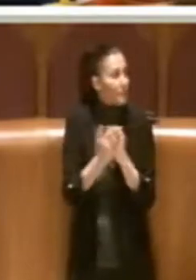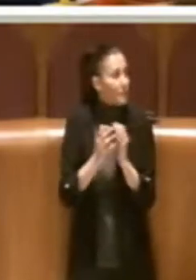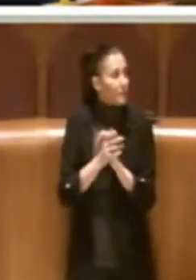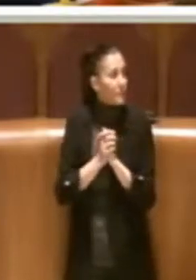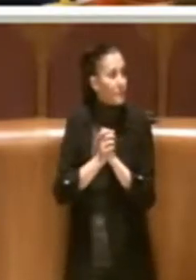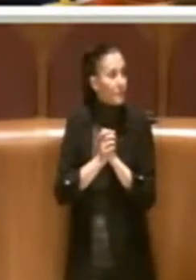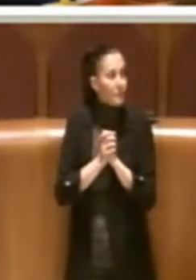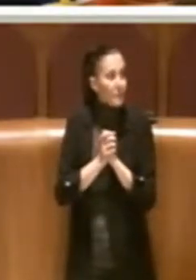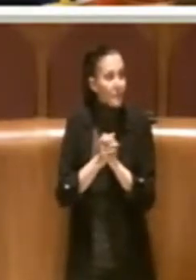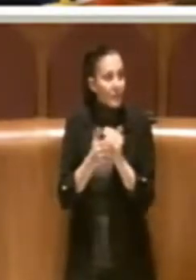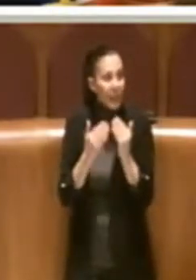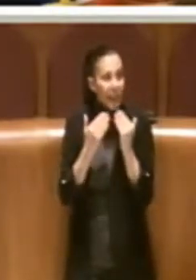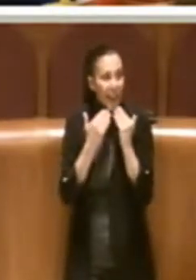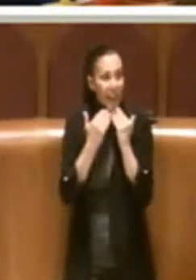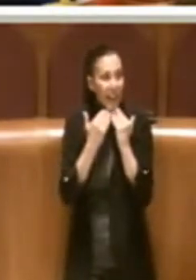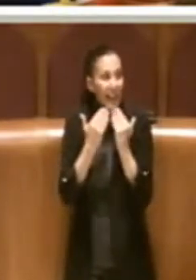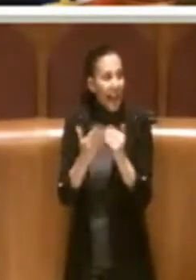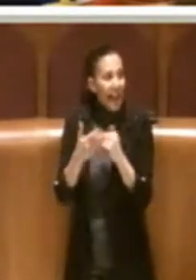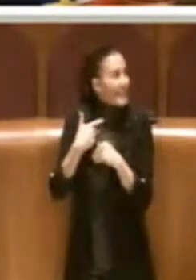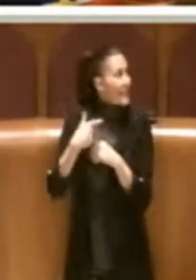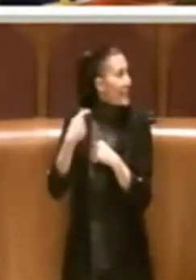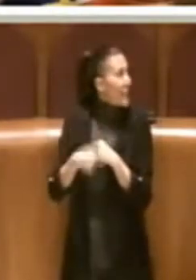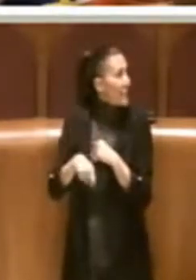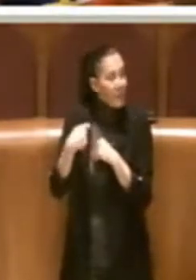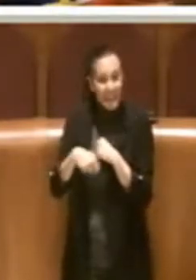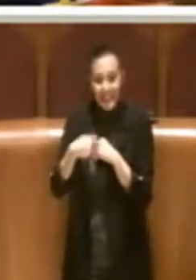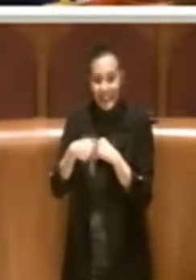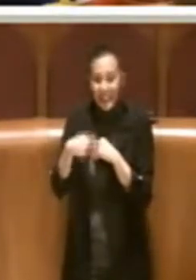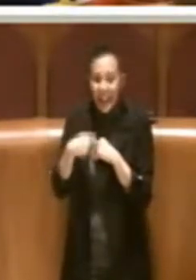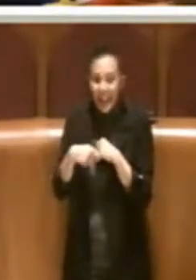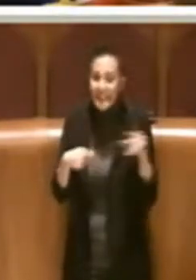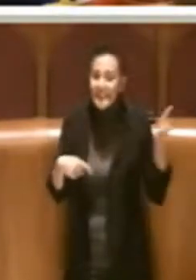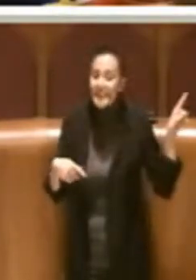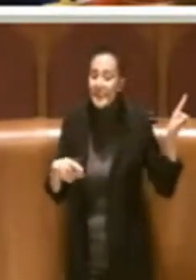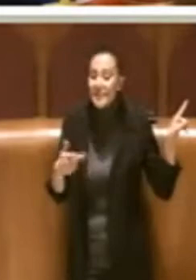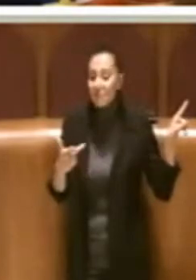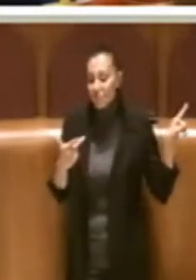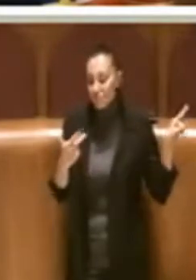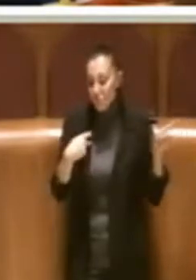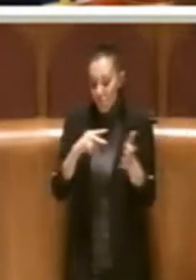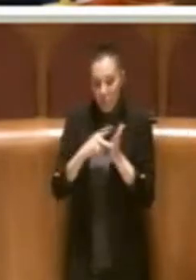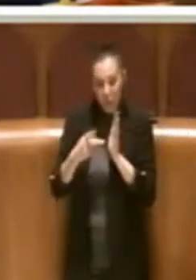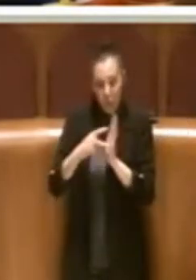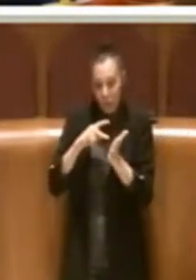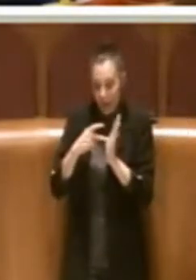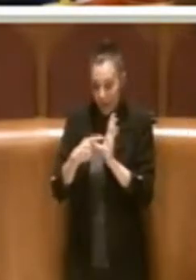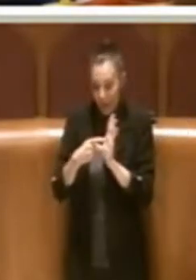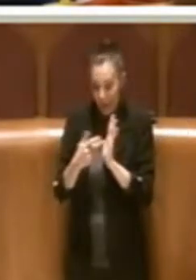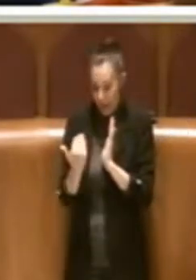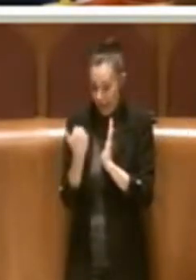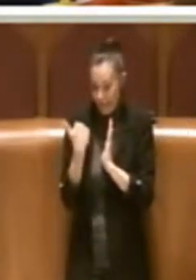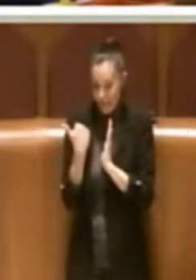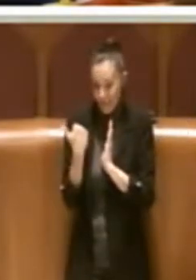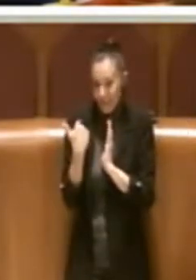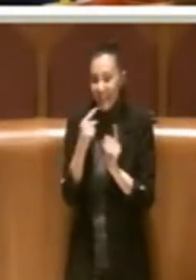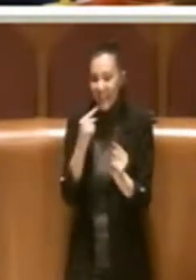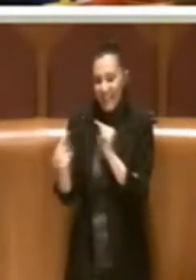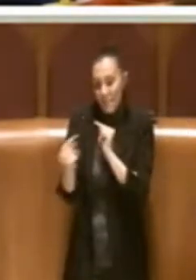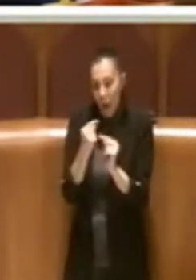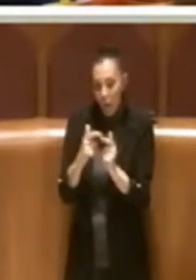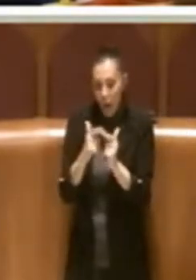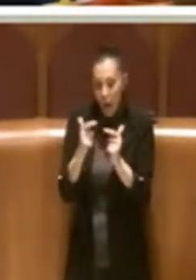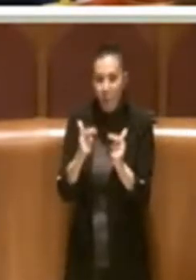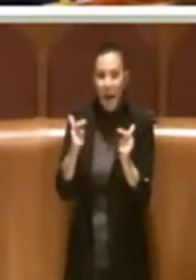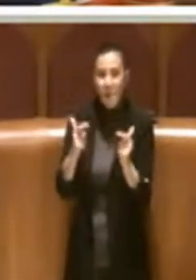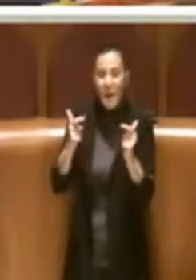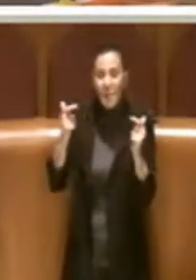Grazie Presidente. Parliamo di un problema che recentemente ha visto un dibattito crescente,